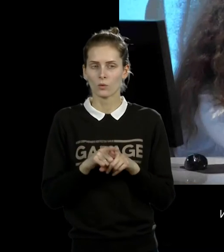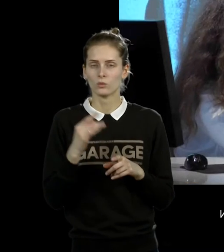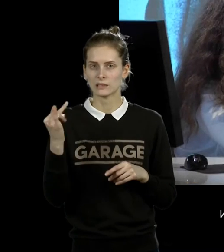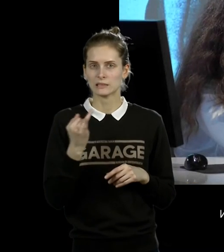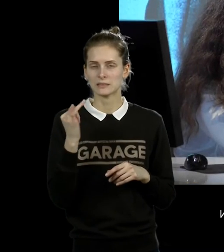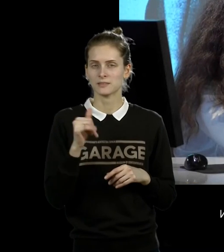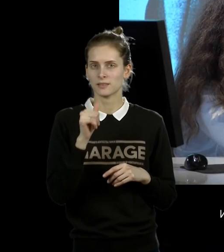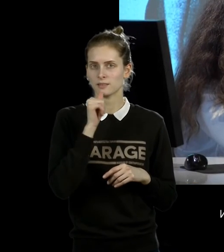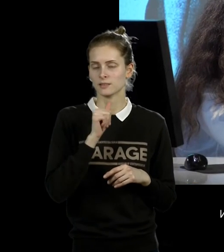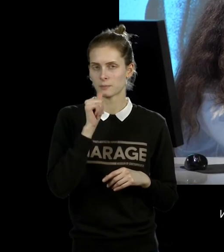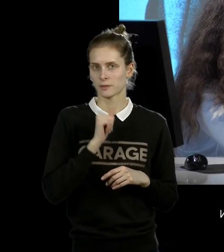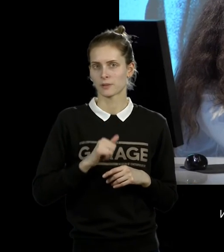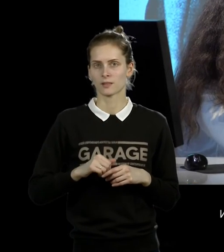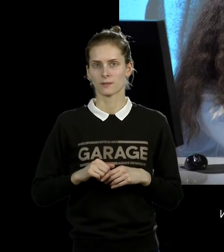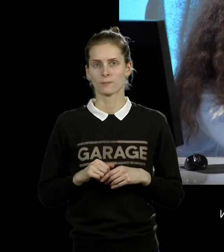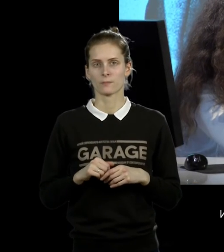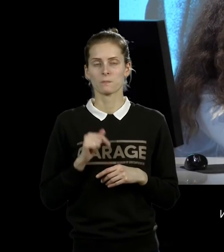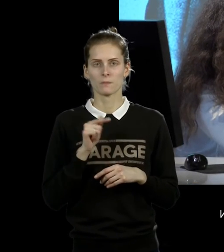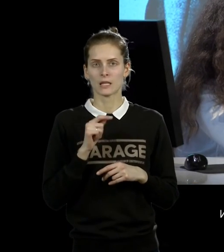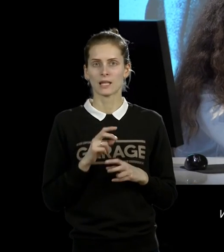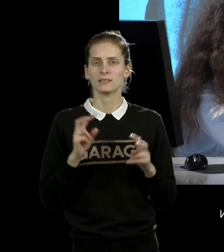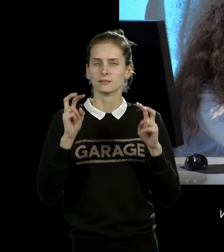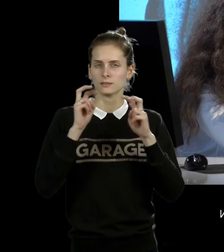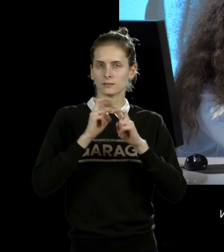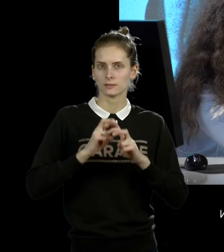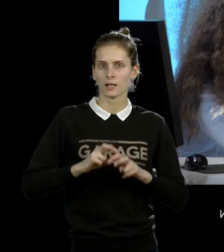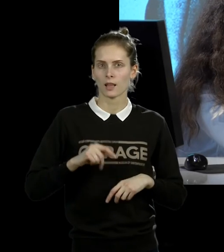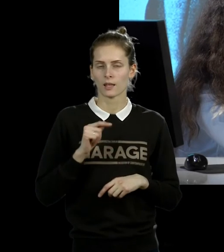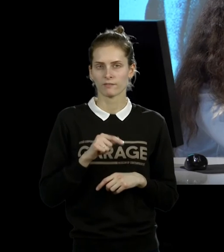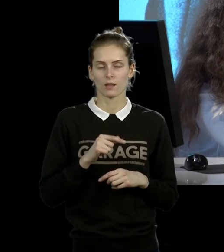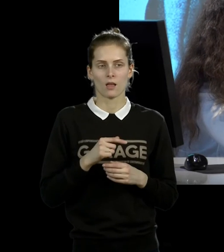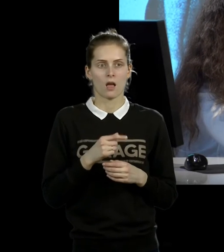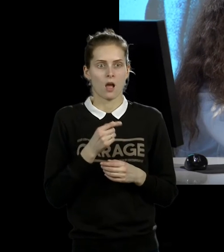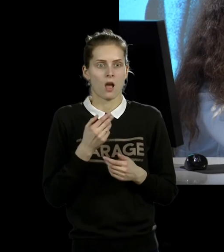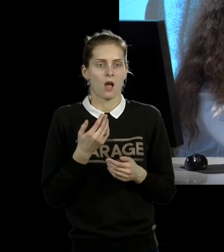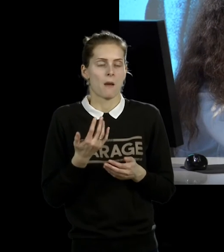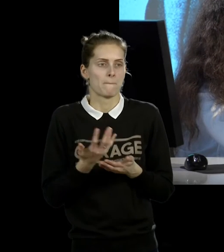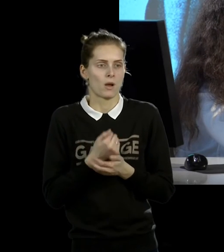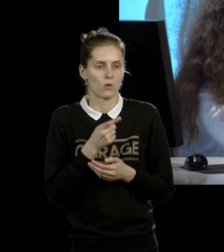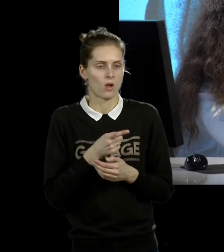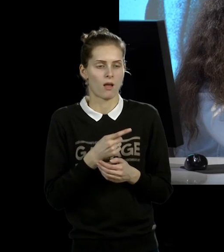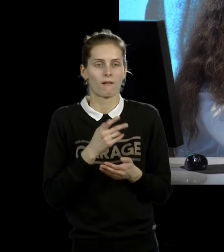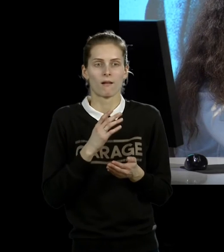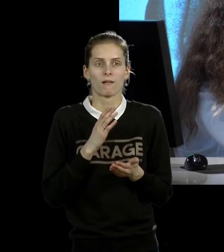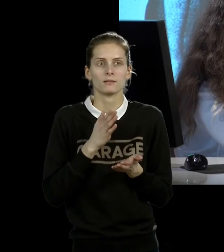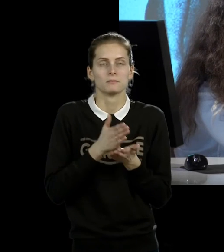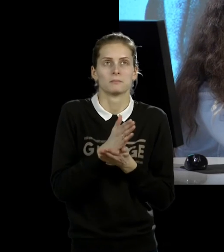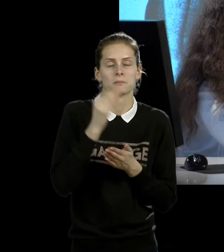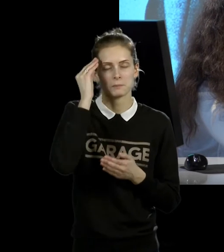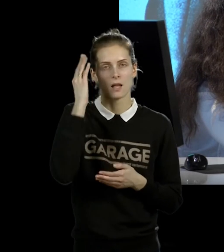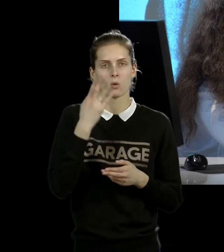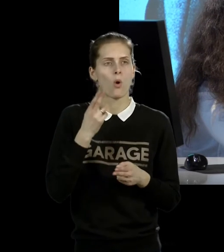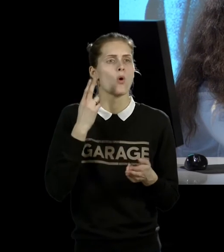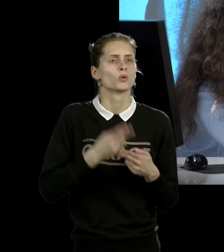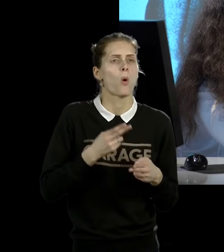эксперименте такого рода, это исследование, которое не ставит своей цели доказать что-то определенное. Никто не